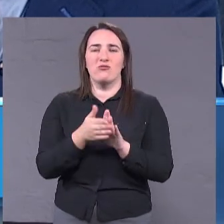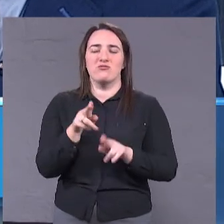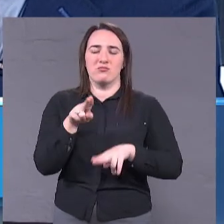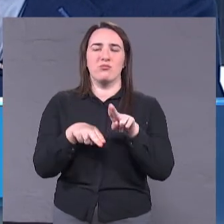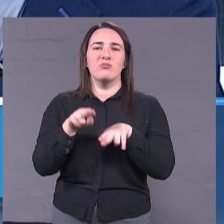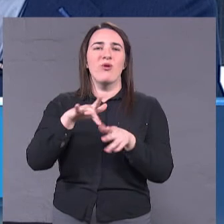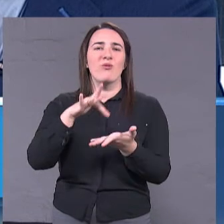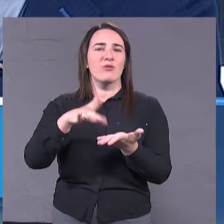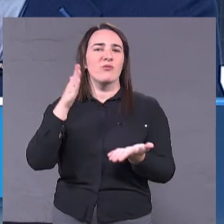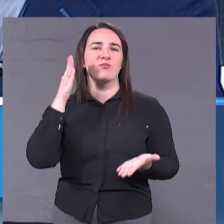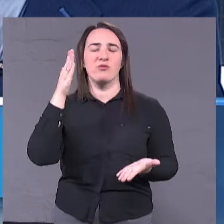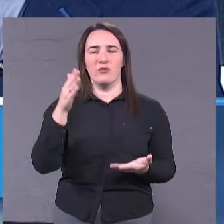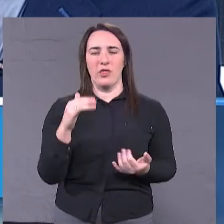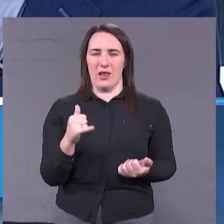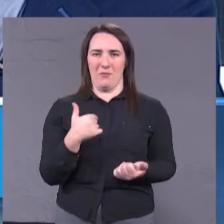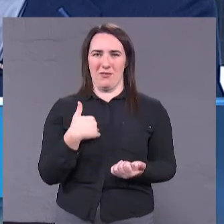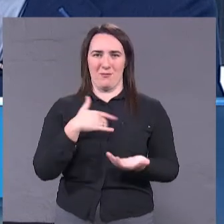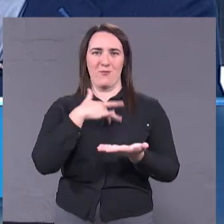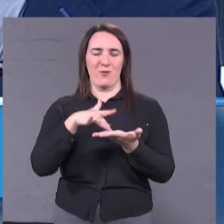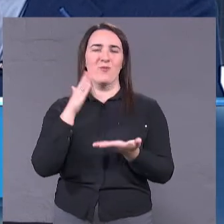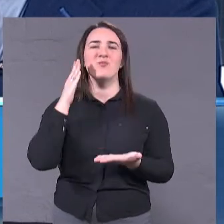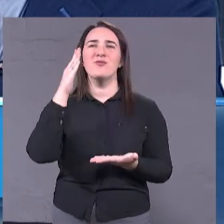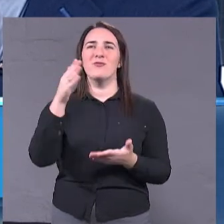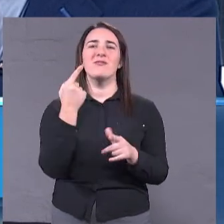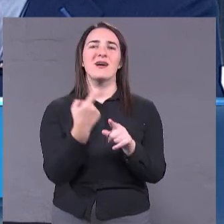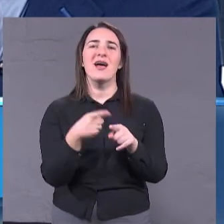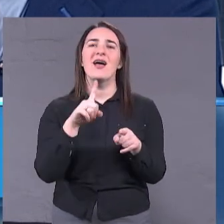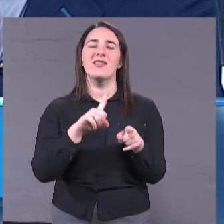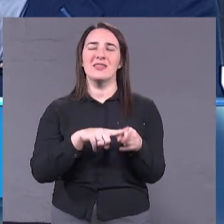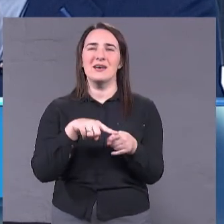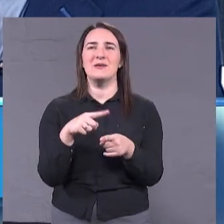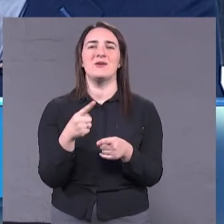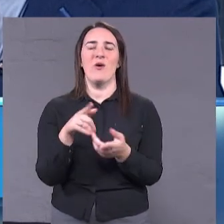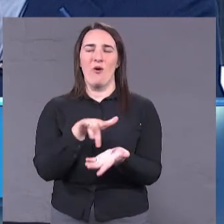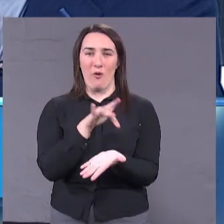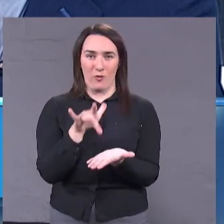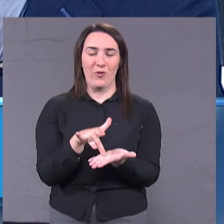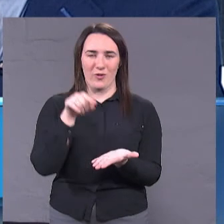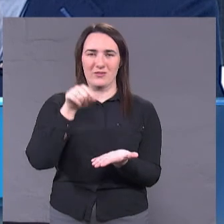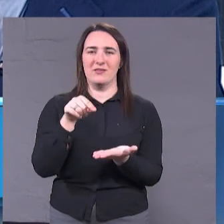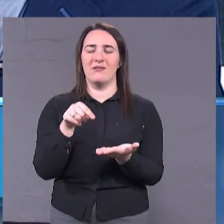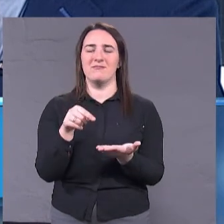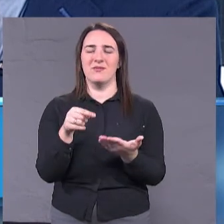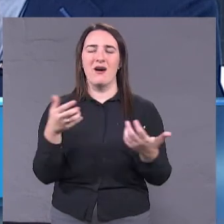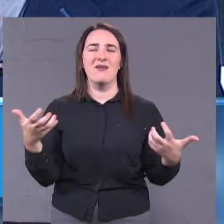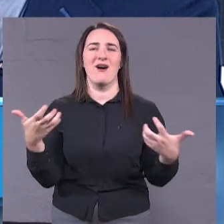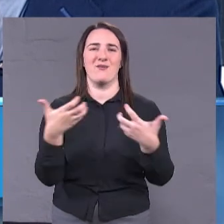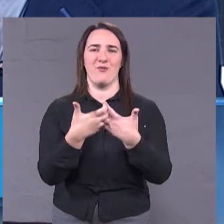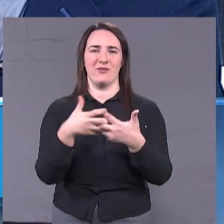Для мене город-будущого – це город, в якому гармонично уживеться